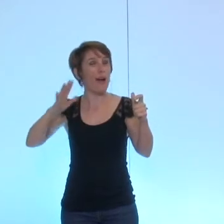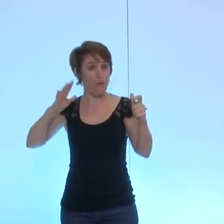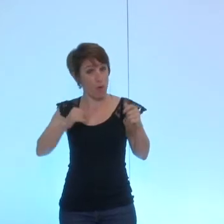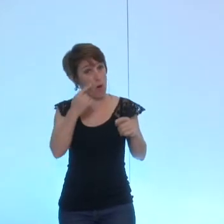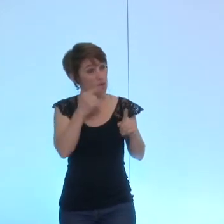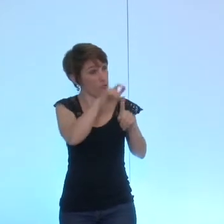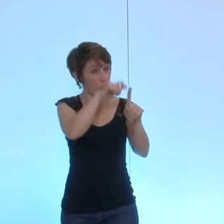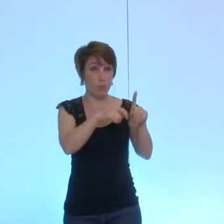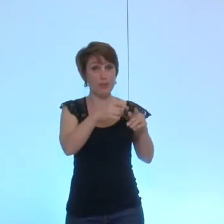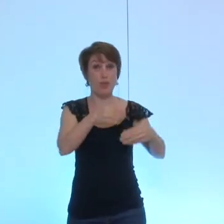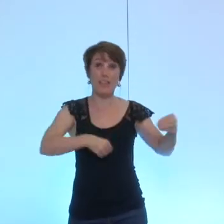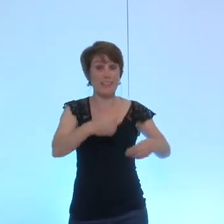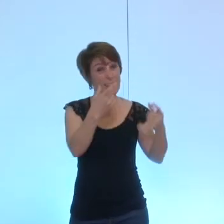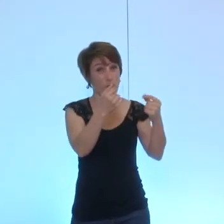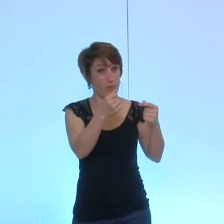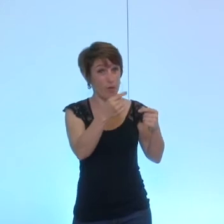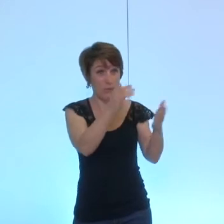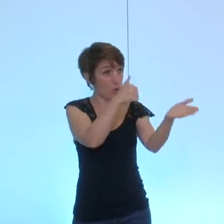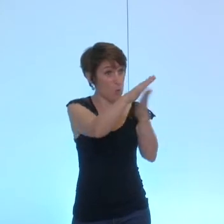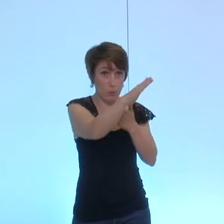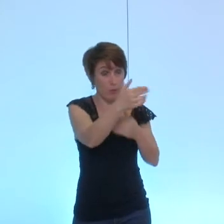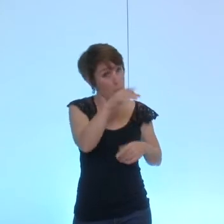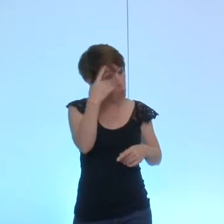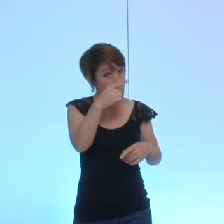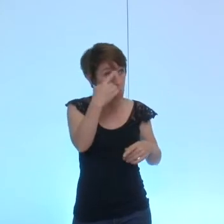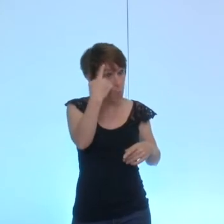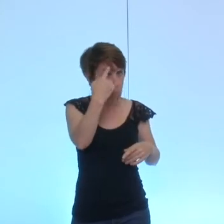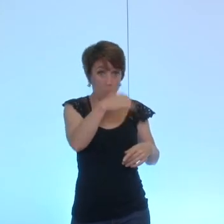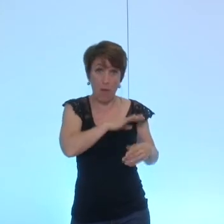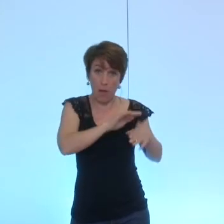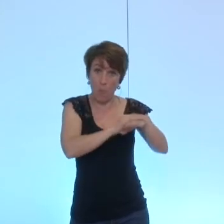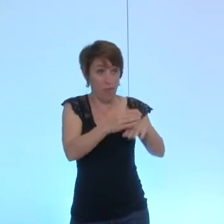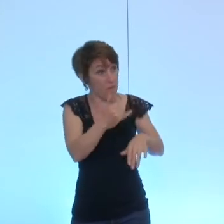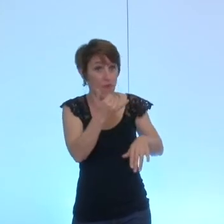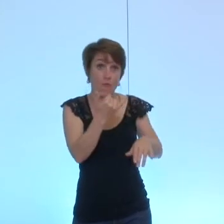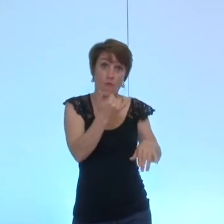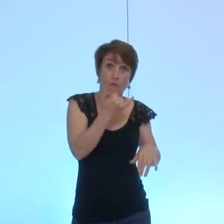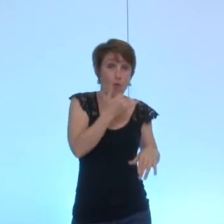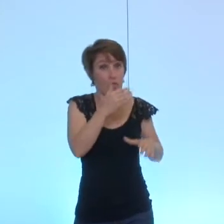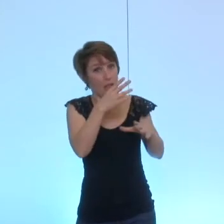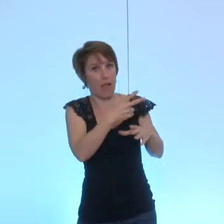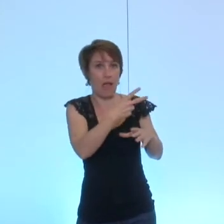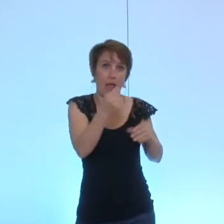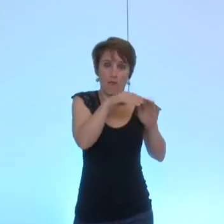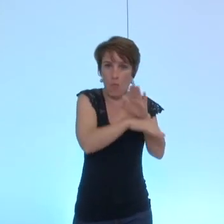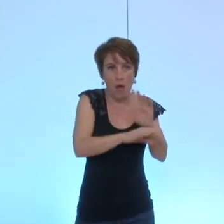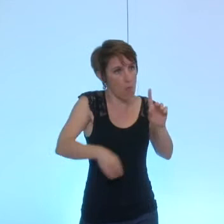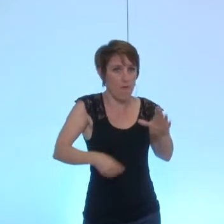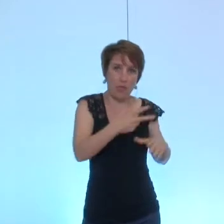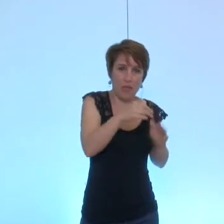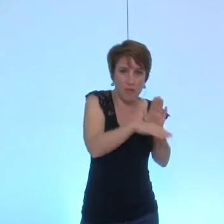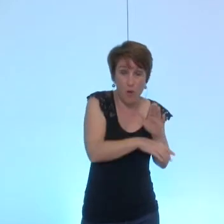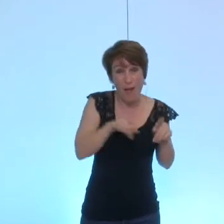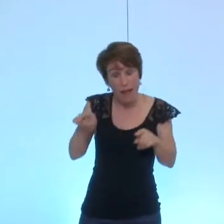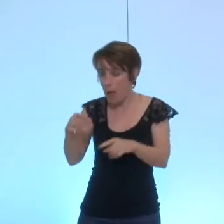ce type d'erreur franchement ça confine à autre chose donc j'espère que nous aurons la possibilité